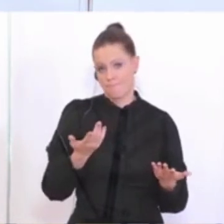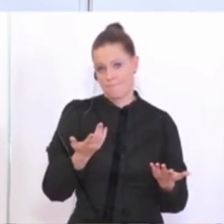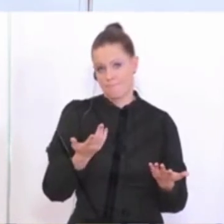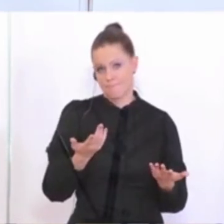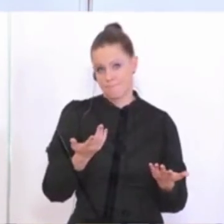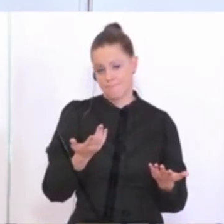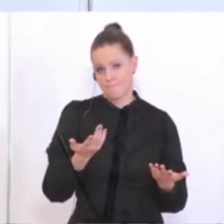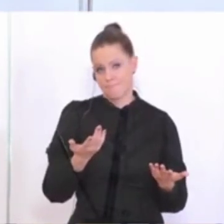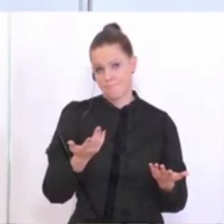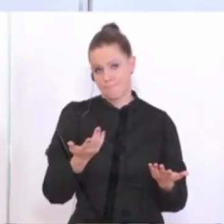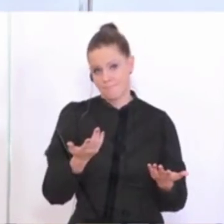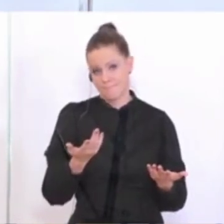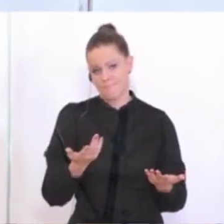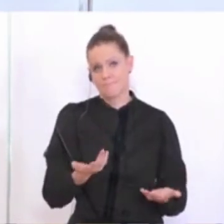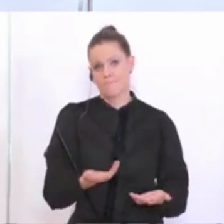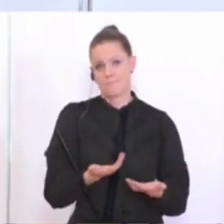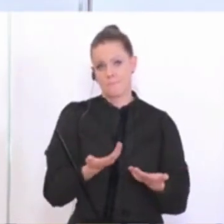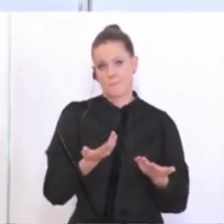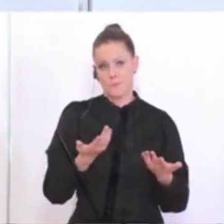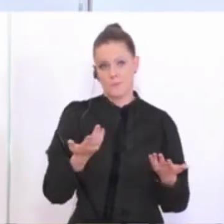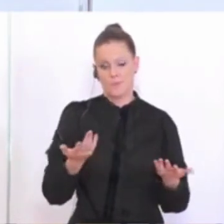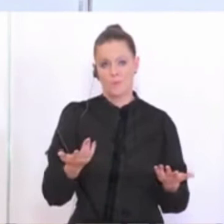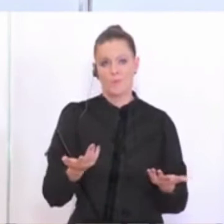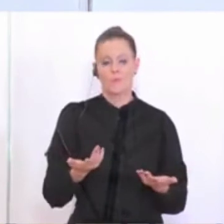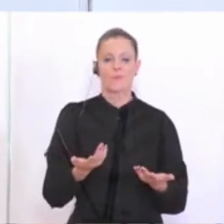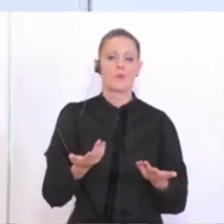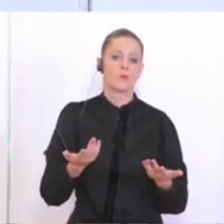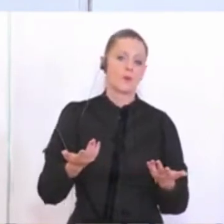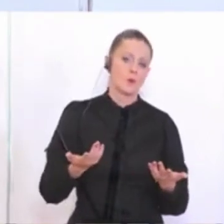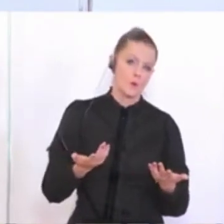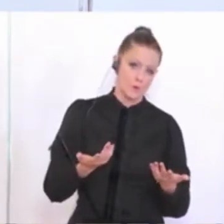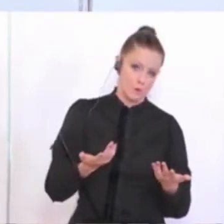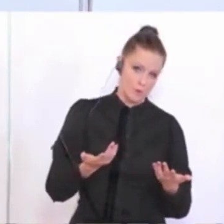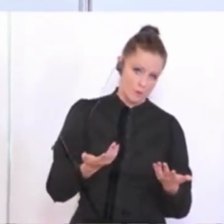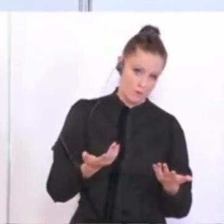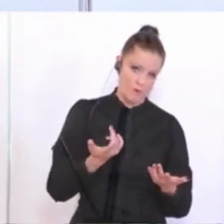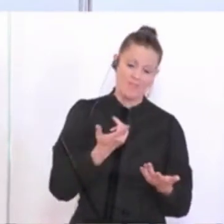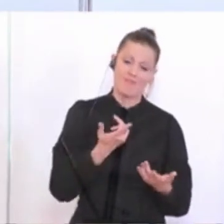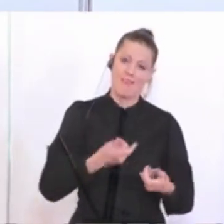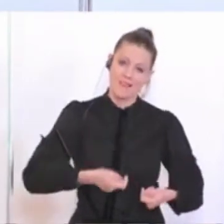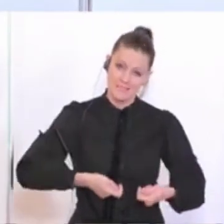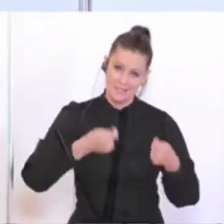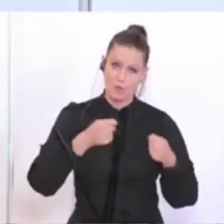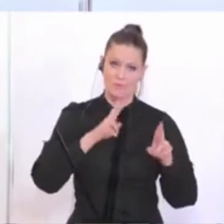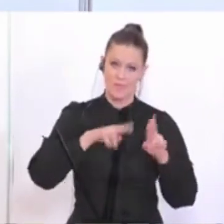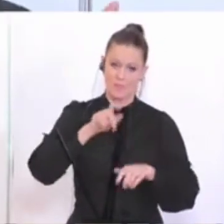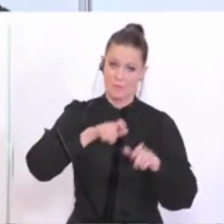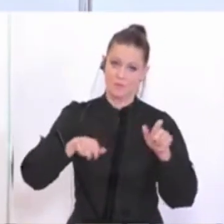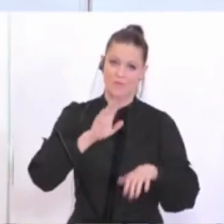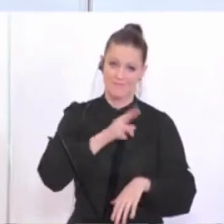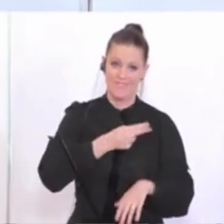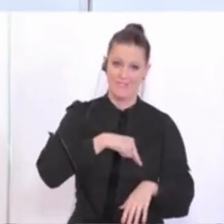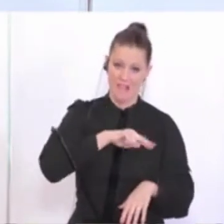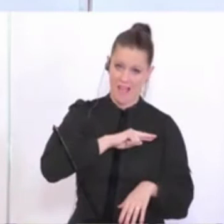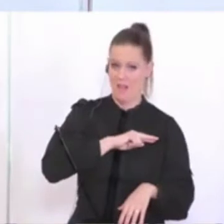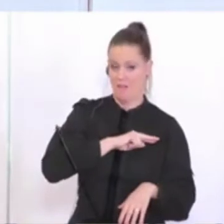Kompetenz und das entsprechende Verantwortungsbewusstsein der Erziehungsberechtigten setzen. Aber ich hätte jetzt